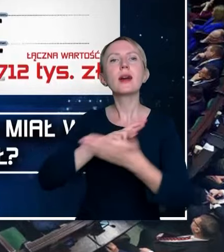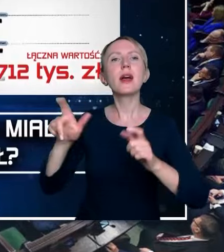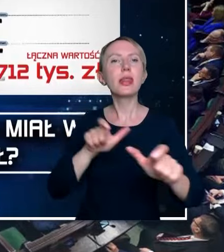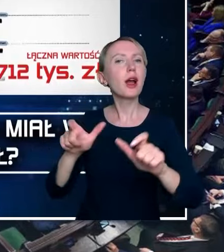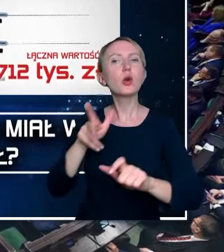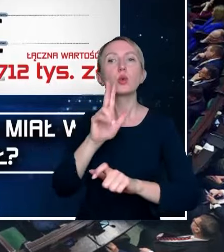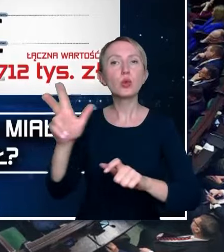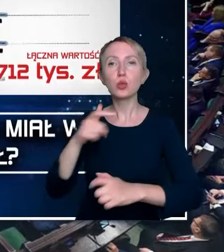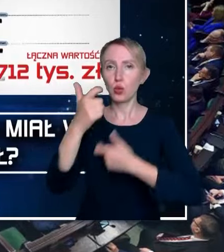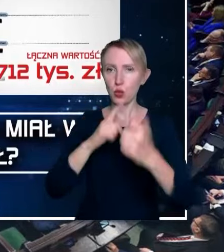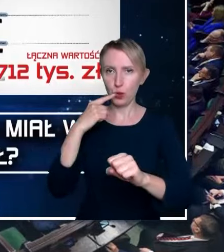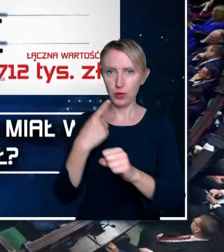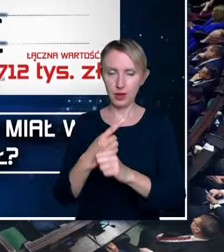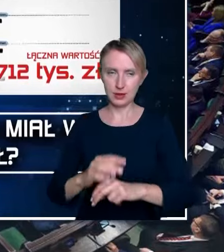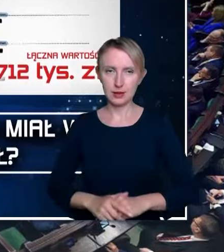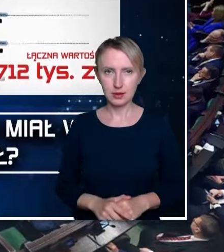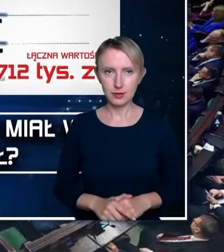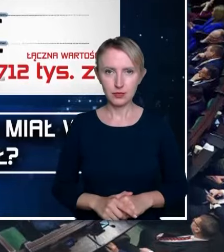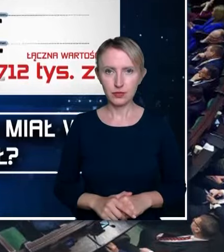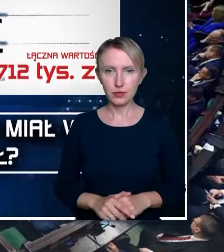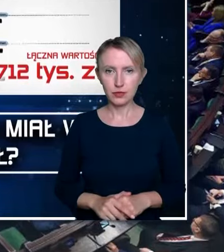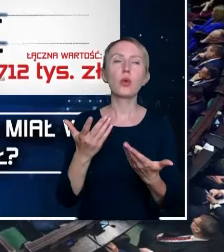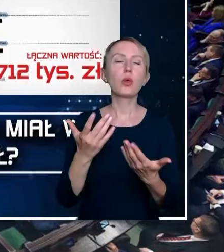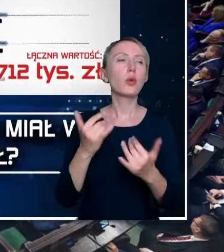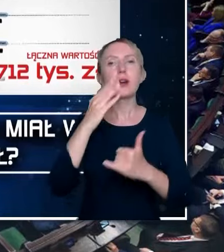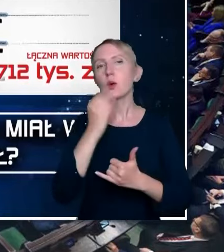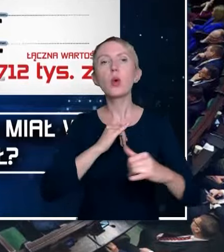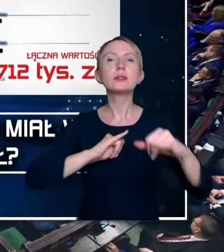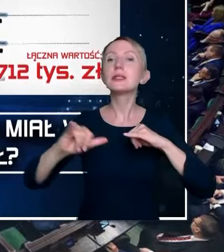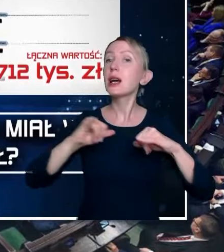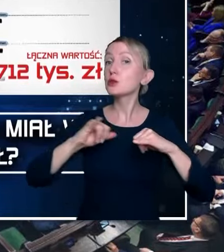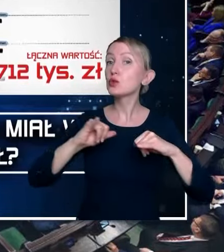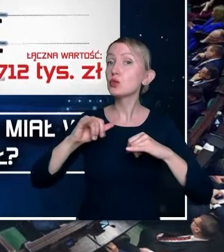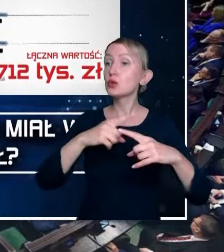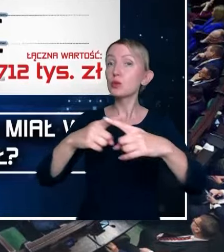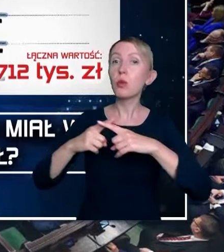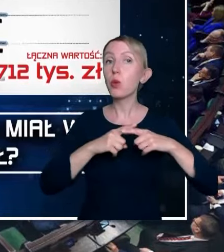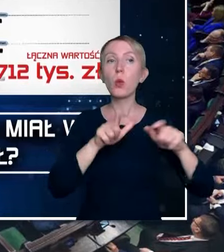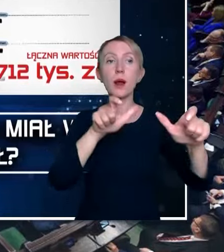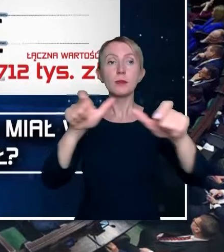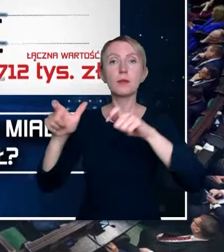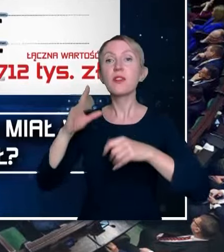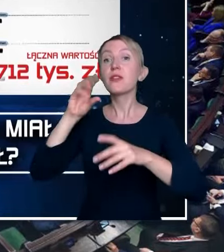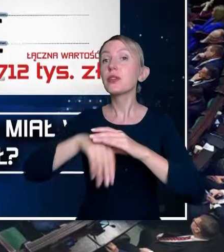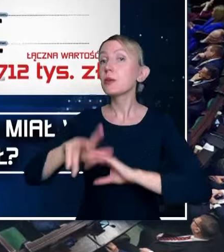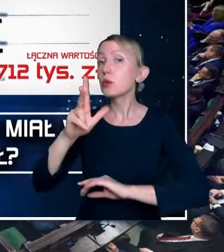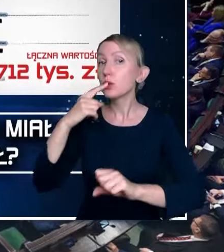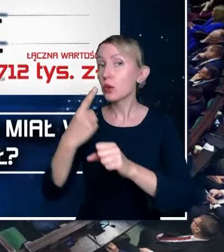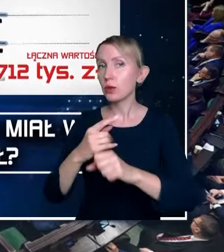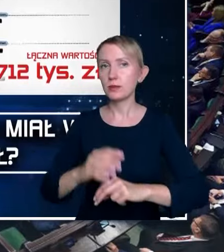którzy podejmują decyzję odnośnie składu zarządu tych spółek. związku z powyższym, jeżeli pan redaktor mnie się pyta,